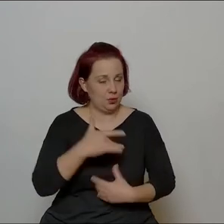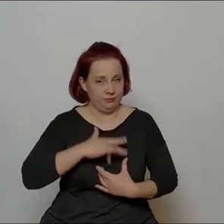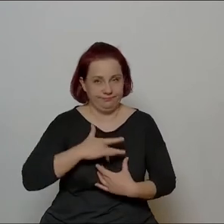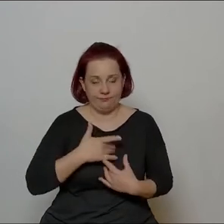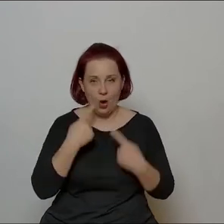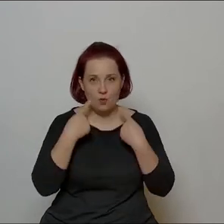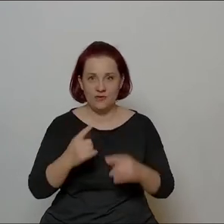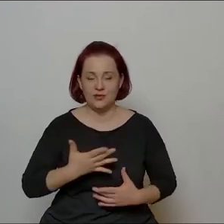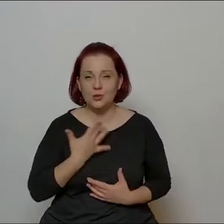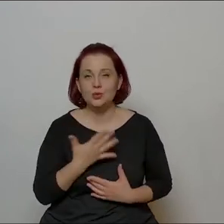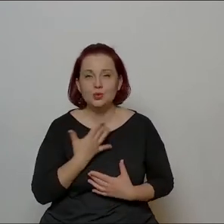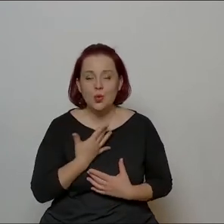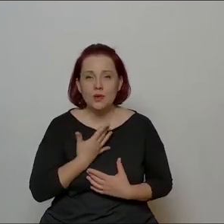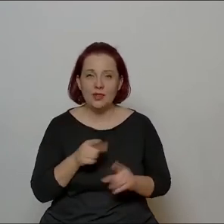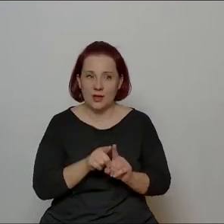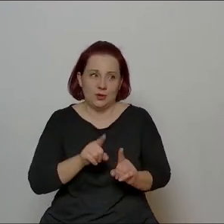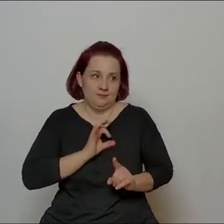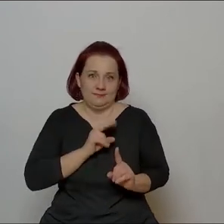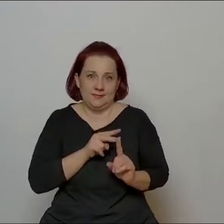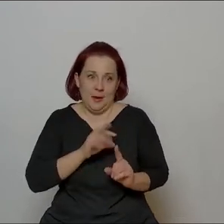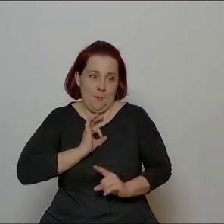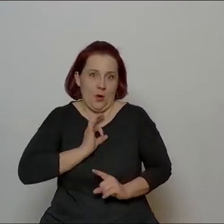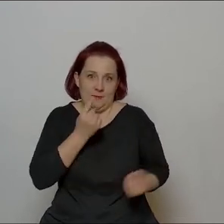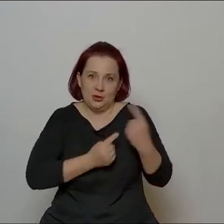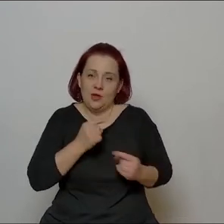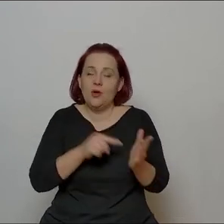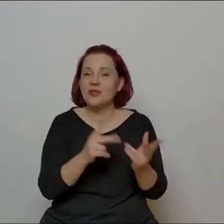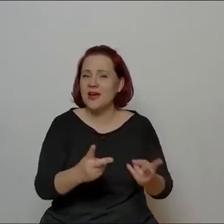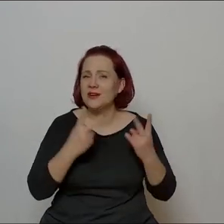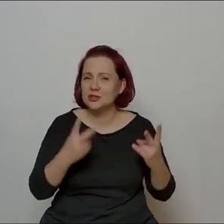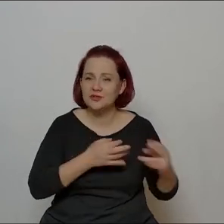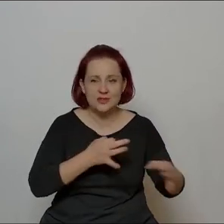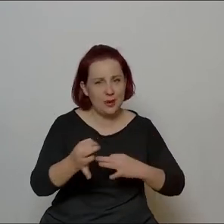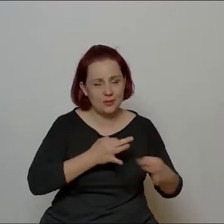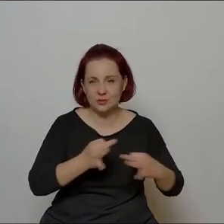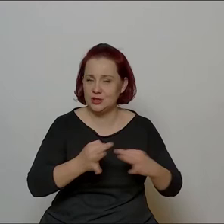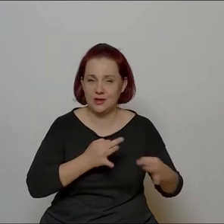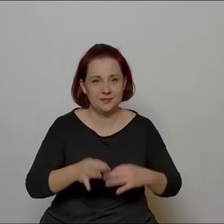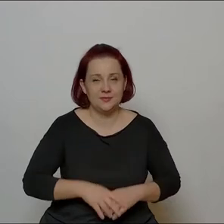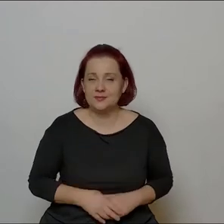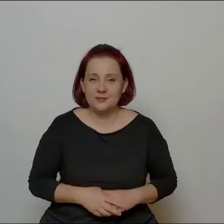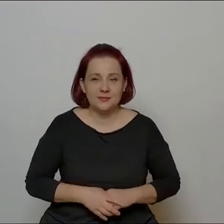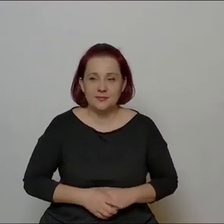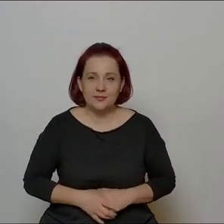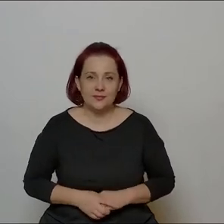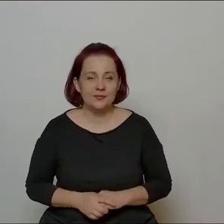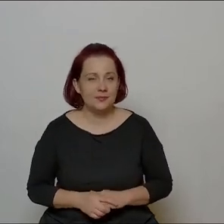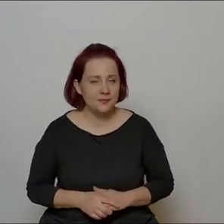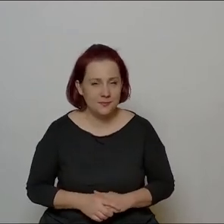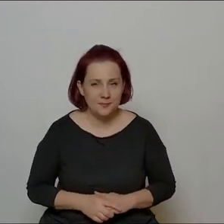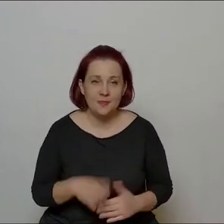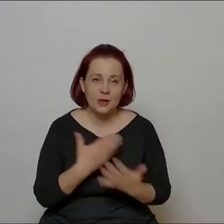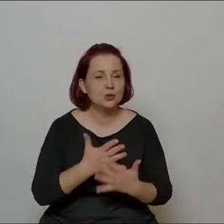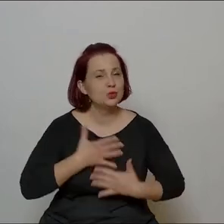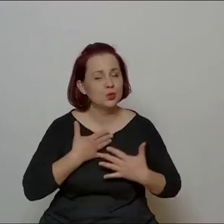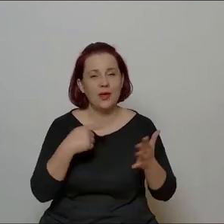subiektywnie oczywiście najważniejszą w historii polskiej muzyki popularnej płytę muzyka teatralna i telewizyjna Królewicz Warska Niemen. Wydaje mi się, że to